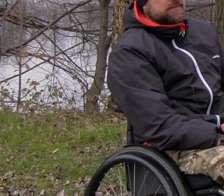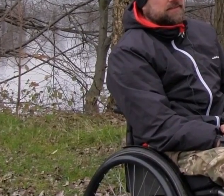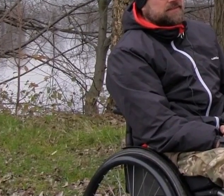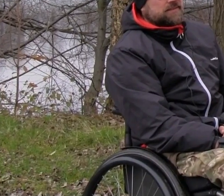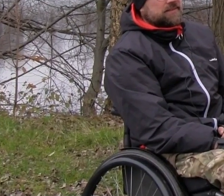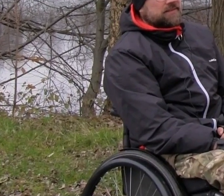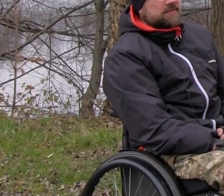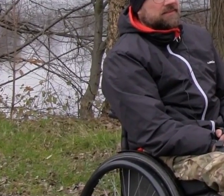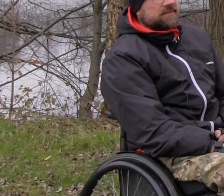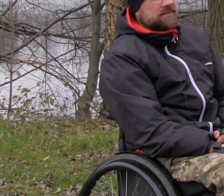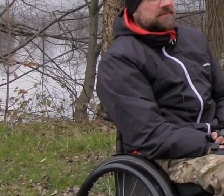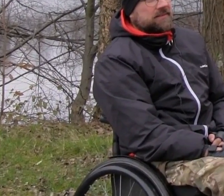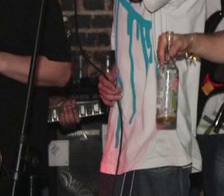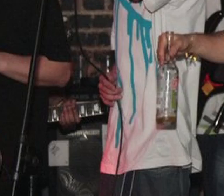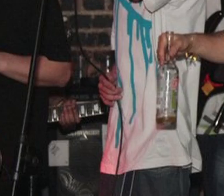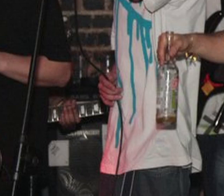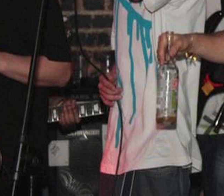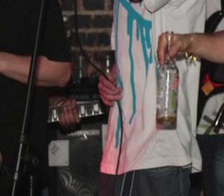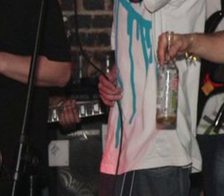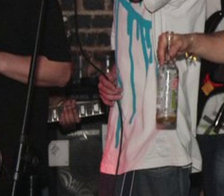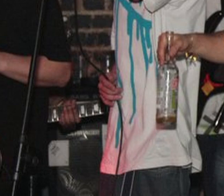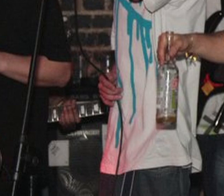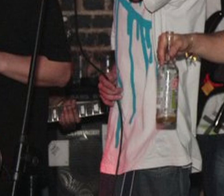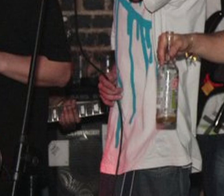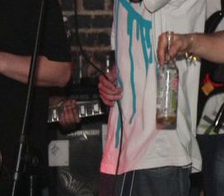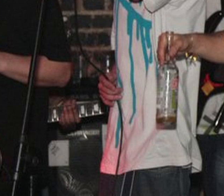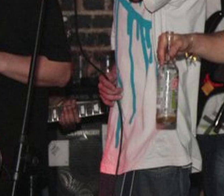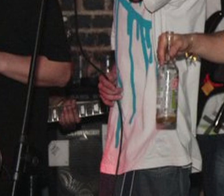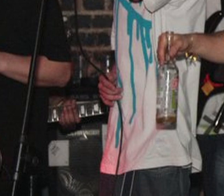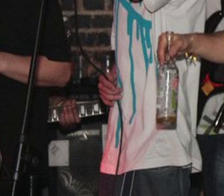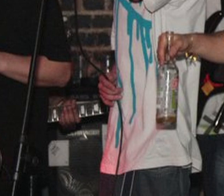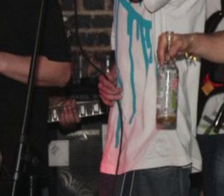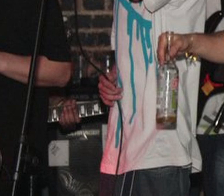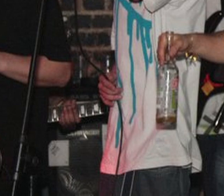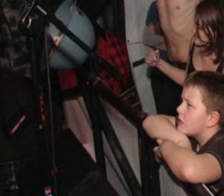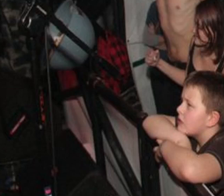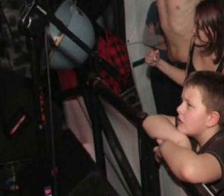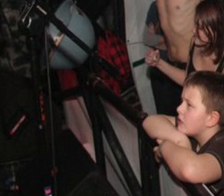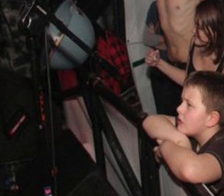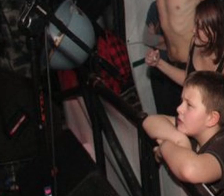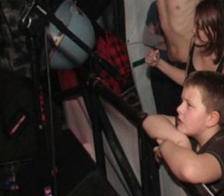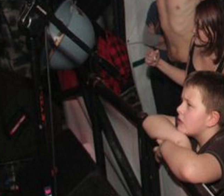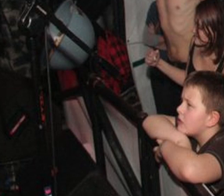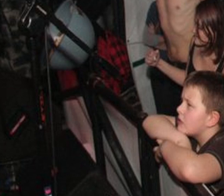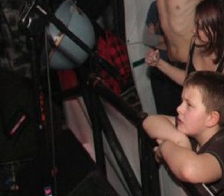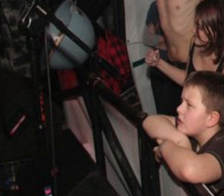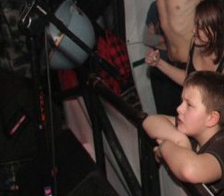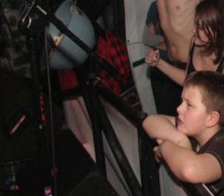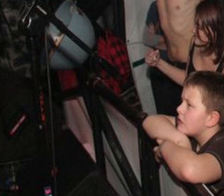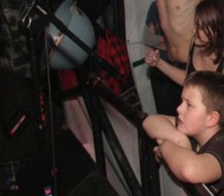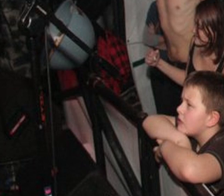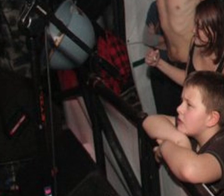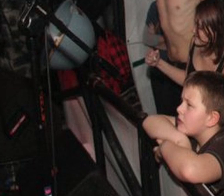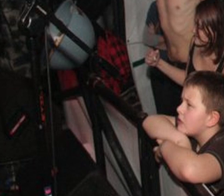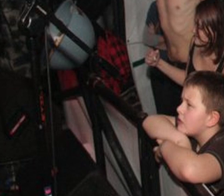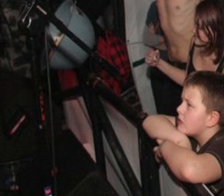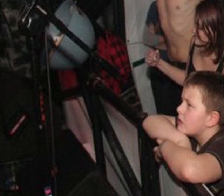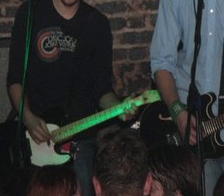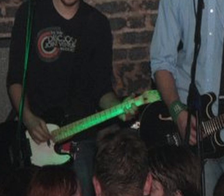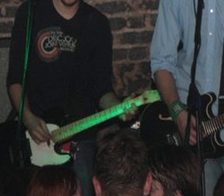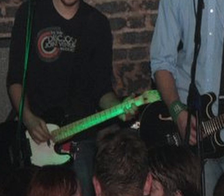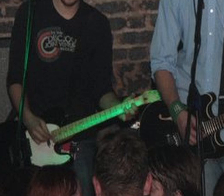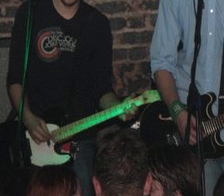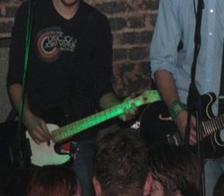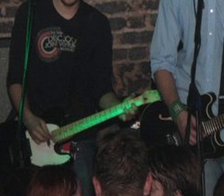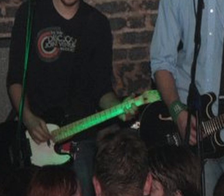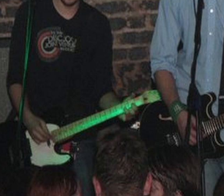zdarzenie, które początek miało w knajpie w zasadzie. Spotkaliśmy się grupą chyba 3-4